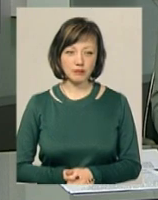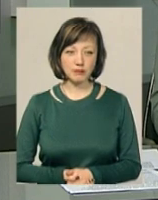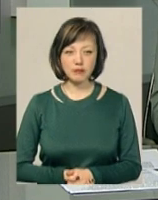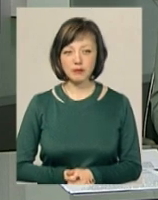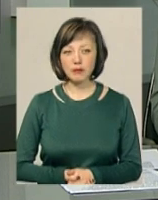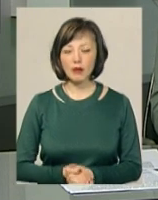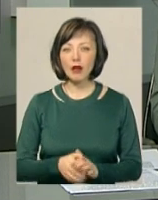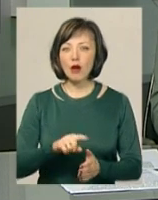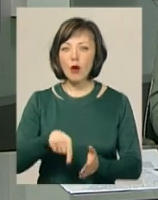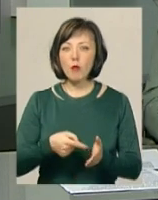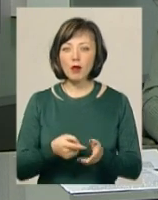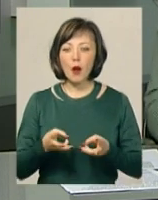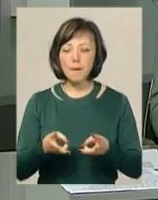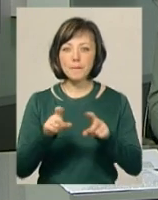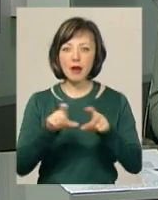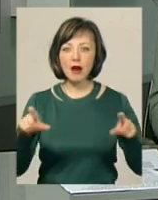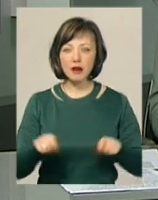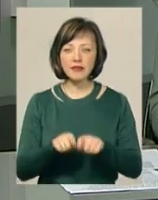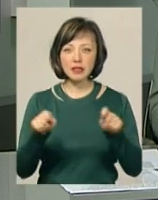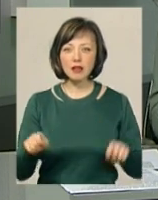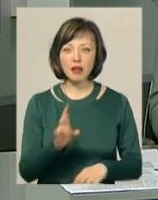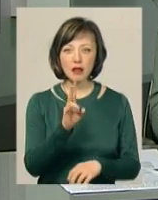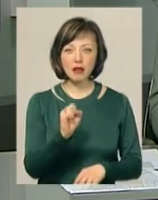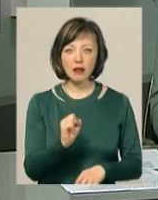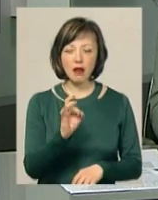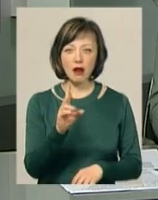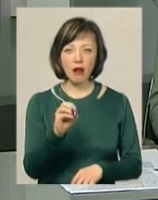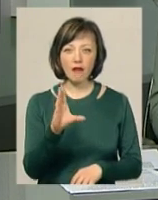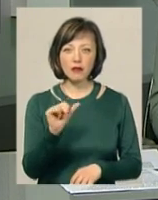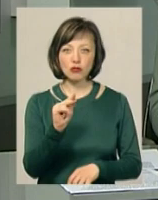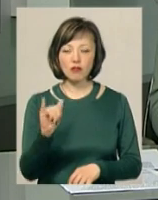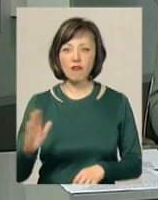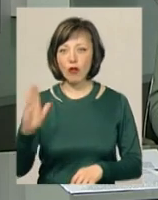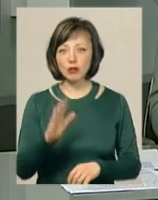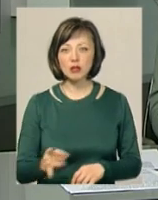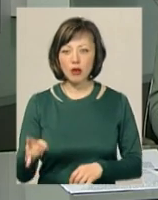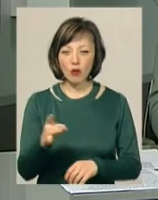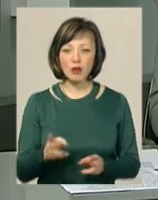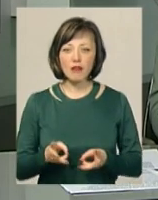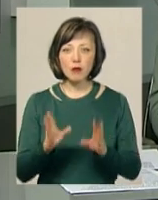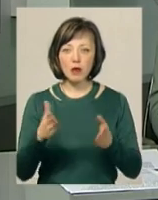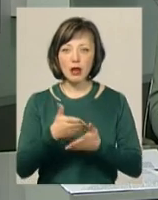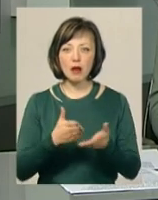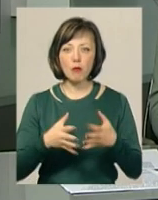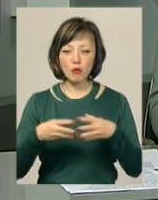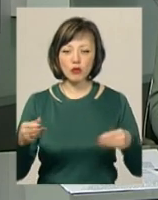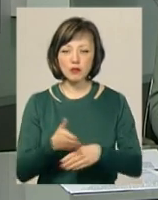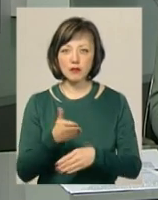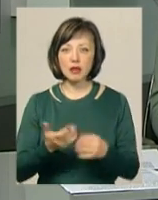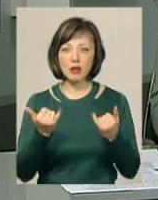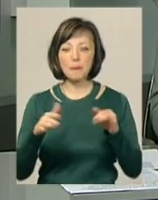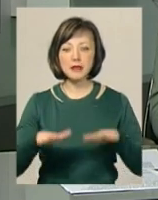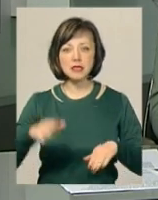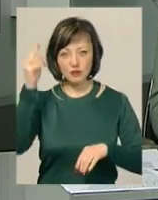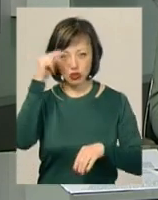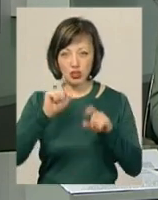Комунальну пікарню відкрили сьогодні у Наркевицькій об'єднанні тергромаді Волочиського району. У ній випікатимуть хлібобулачні вироби для місцевих